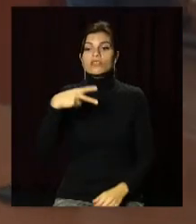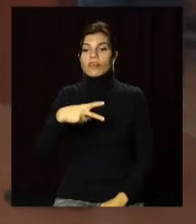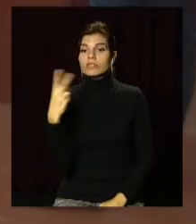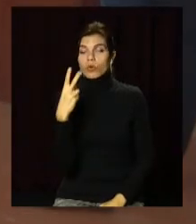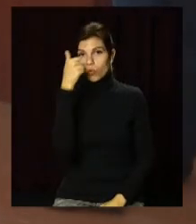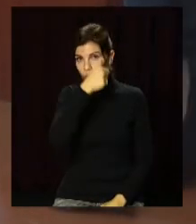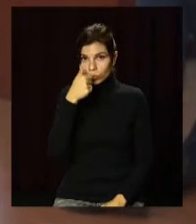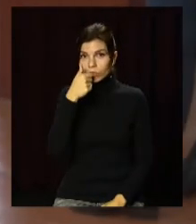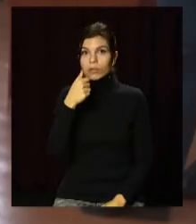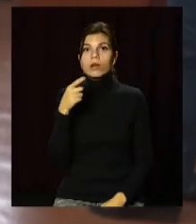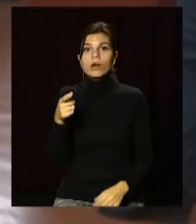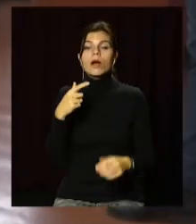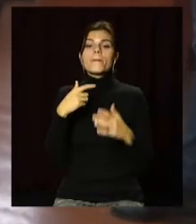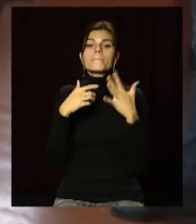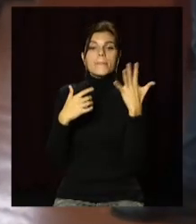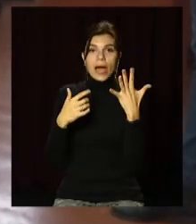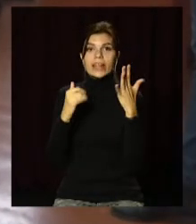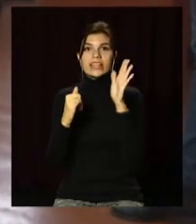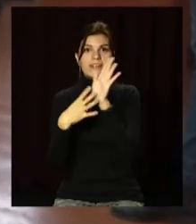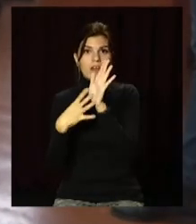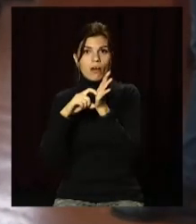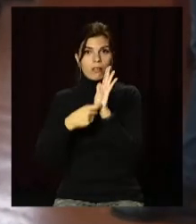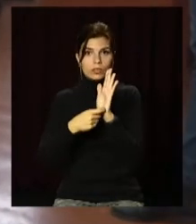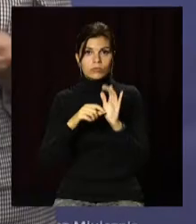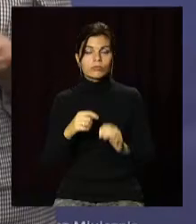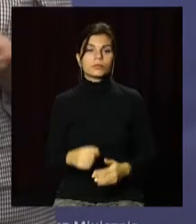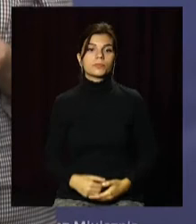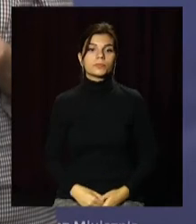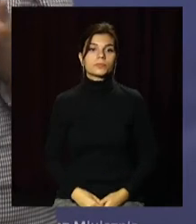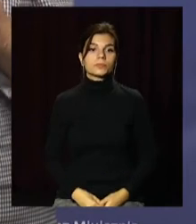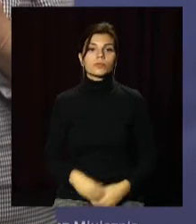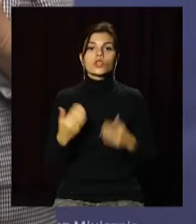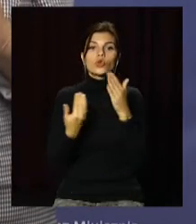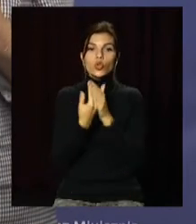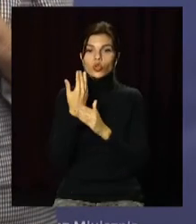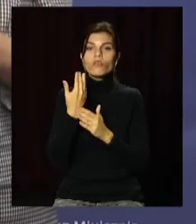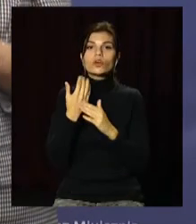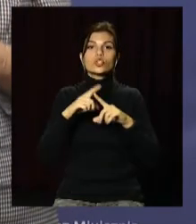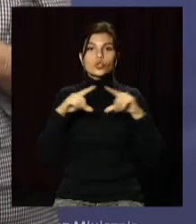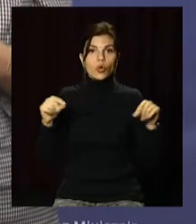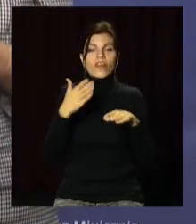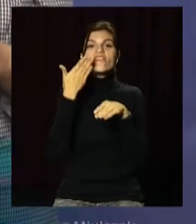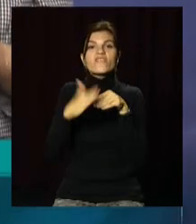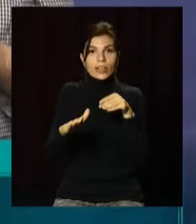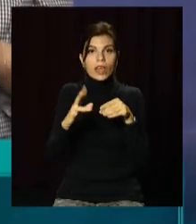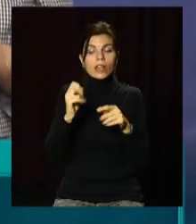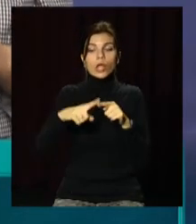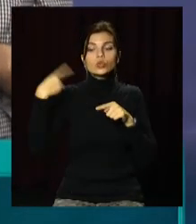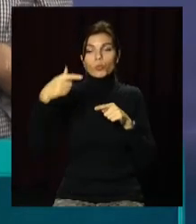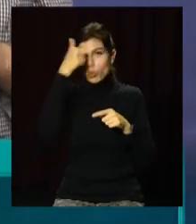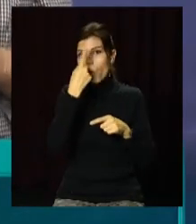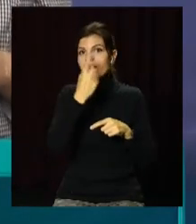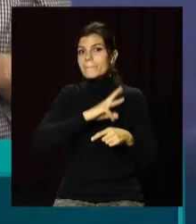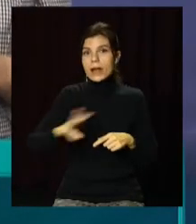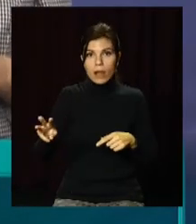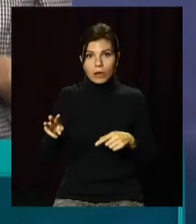реформу запровадять і в 5-9 класах. Нова українська школа виділена на наступний рік 1